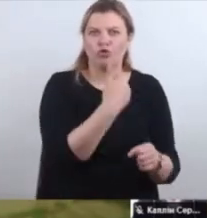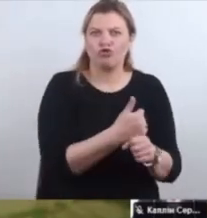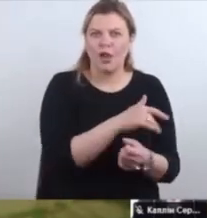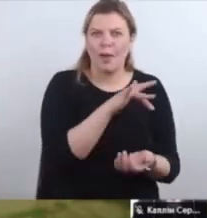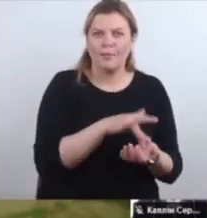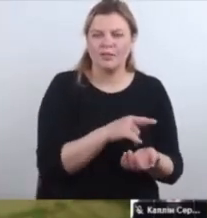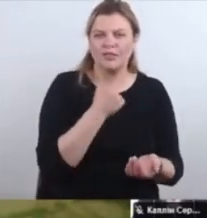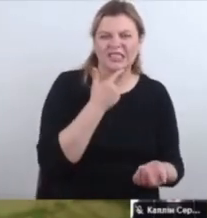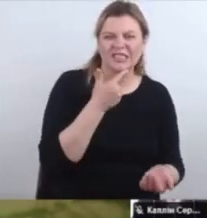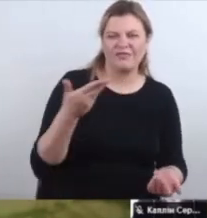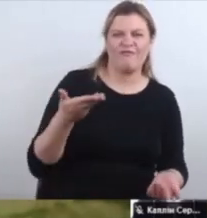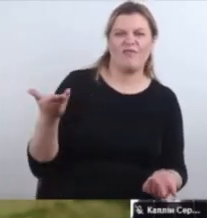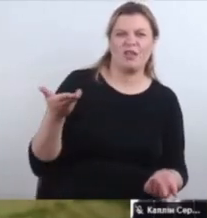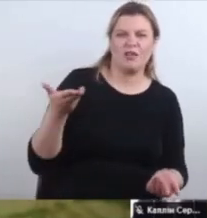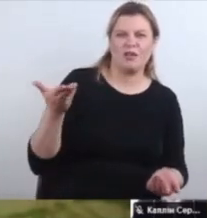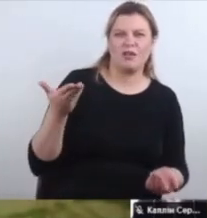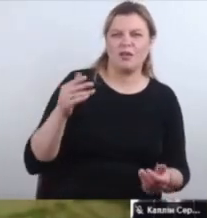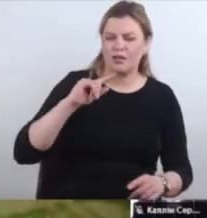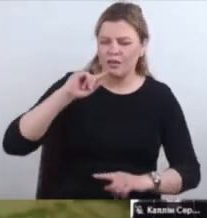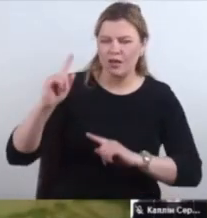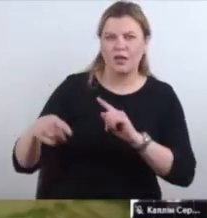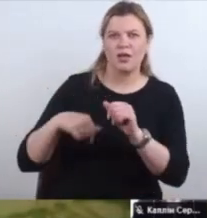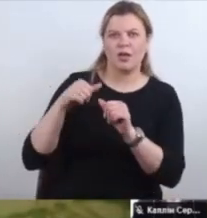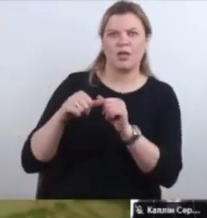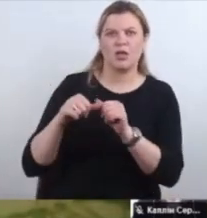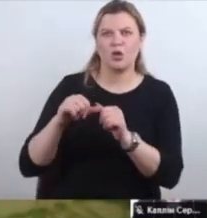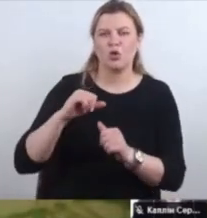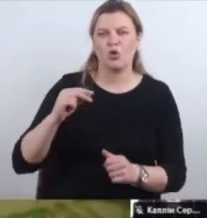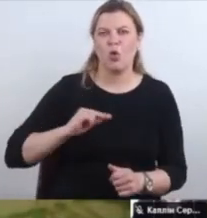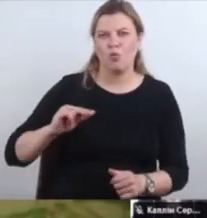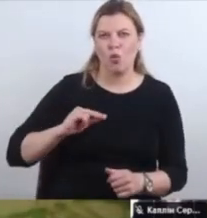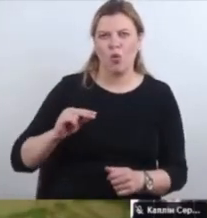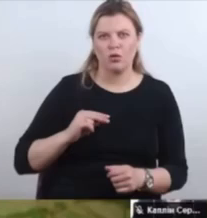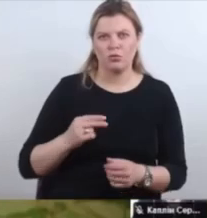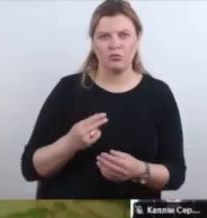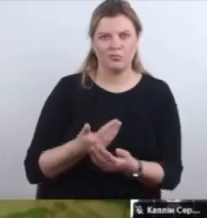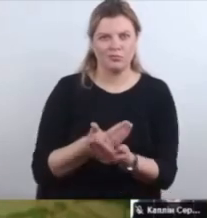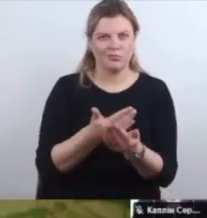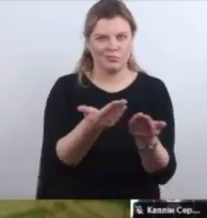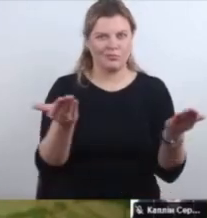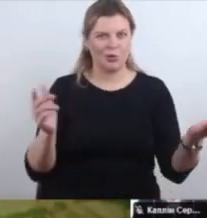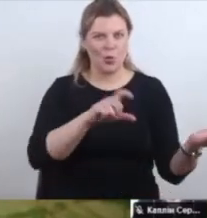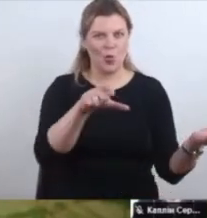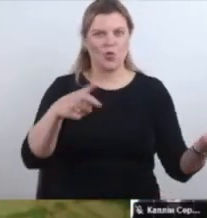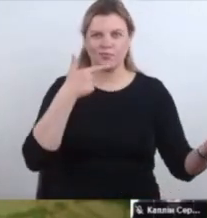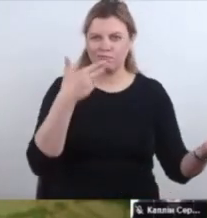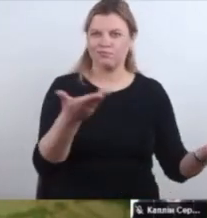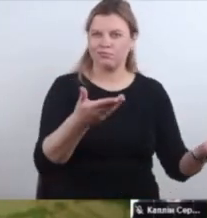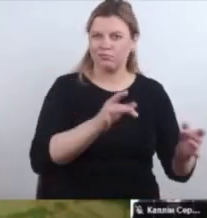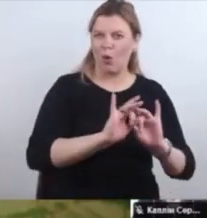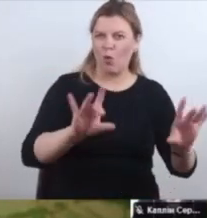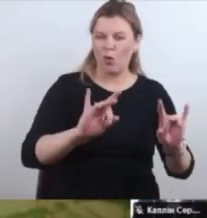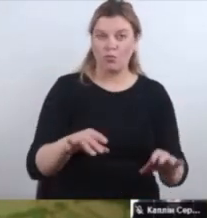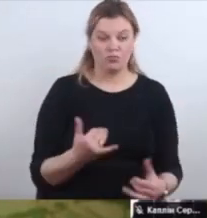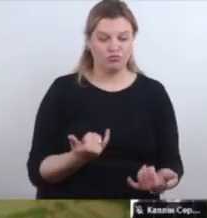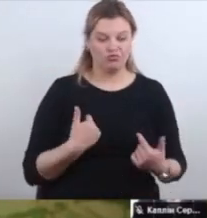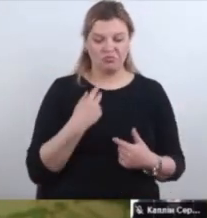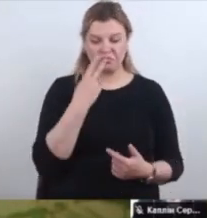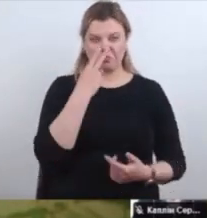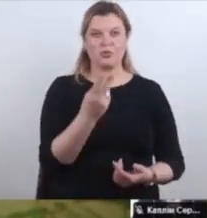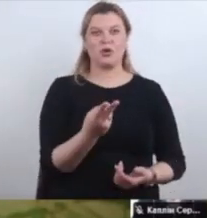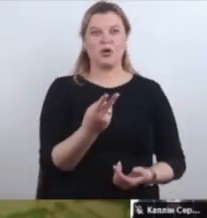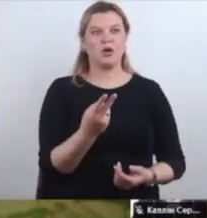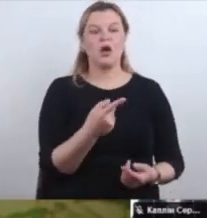прозвітуватись за рік роботи перед громадою. Бо наразі ми бачимо, що вас відлічає